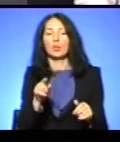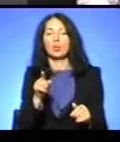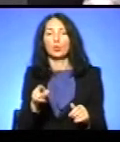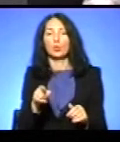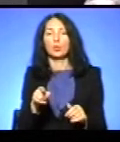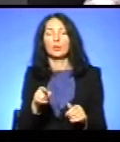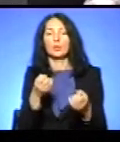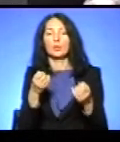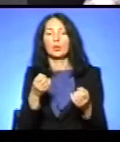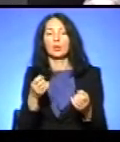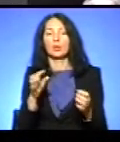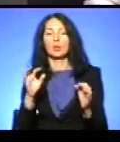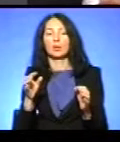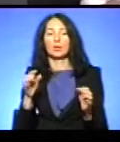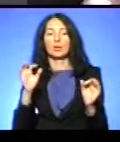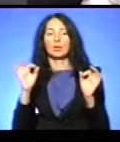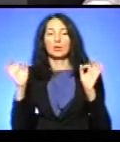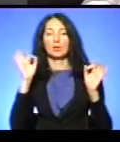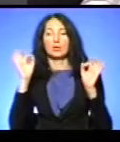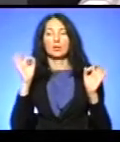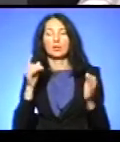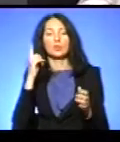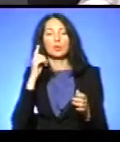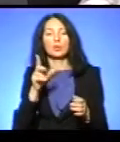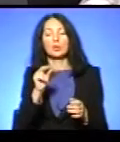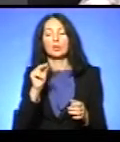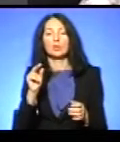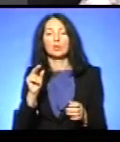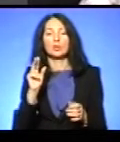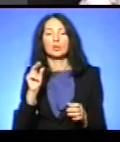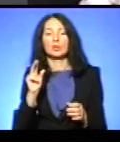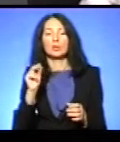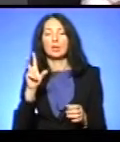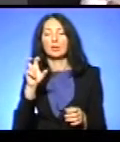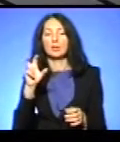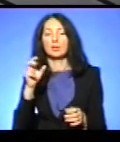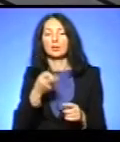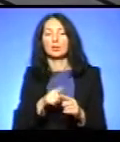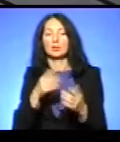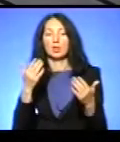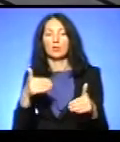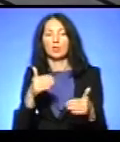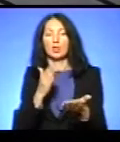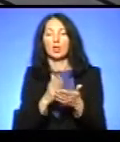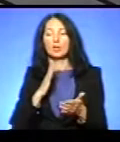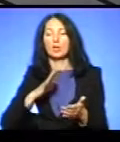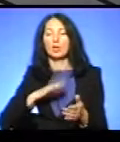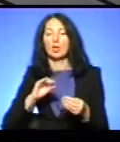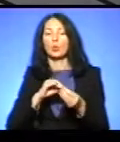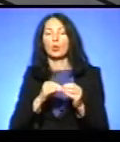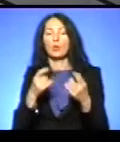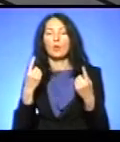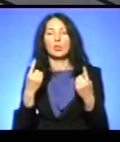звучать вже цифра 300, і це вже вселяє надію, що ми рухаємося. Але проблема величезна. Тут